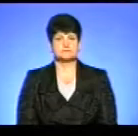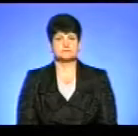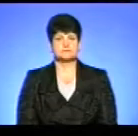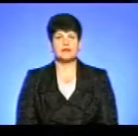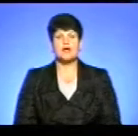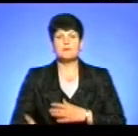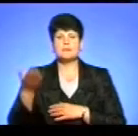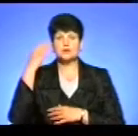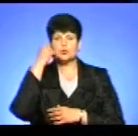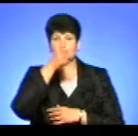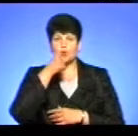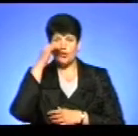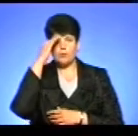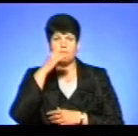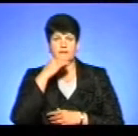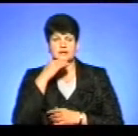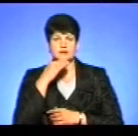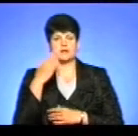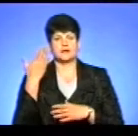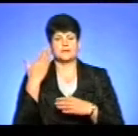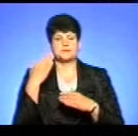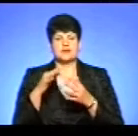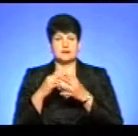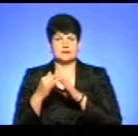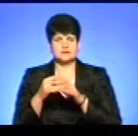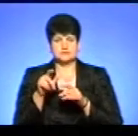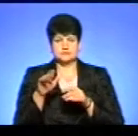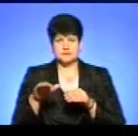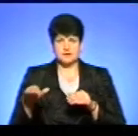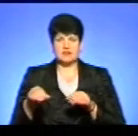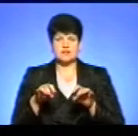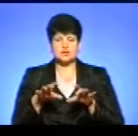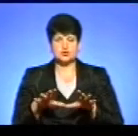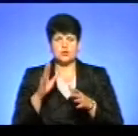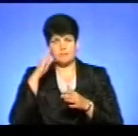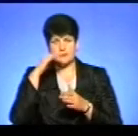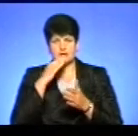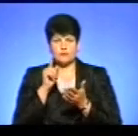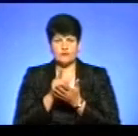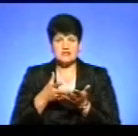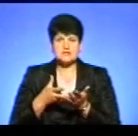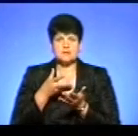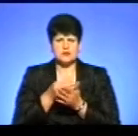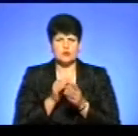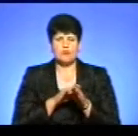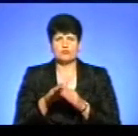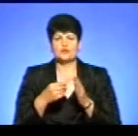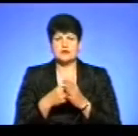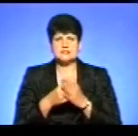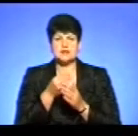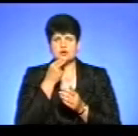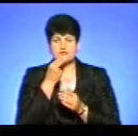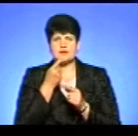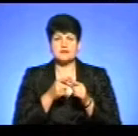Минулого року батьки іногородніх дітей вирішили, що батьки повинні сплачувати повну вартість за харчування дітей у дитсадках, це